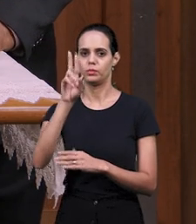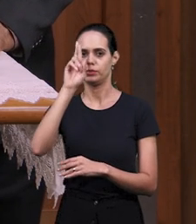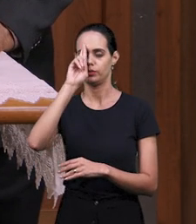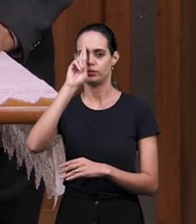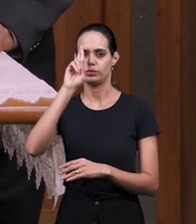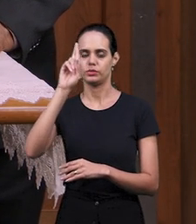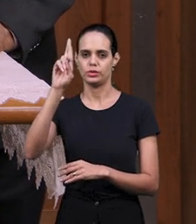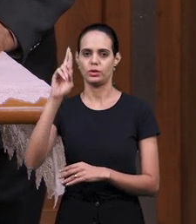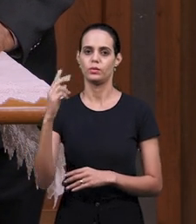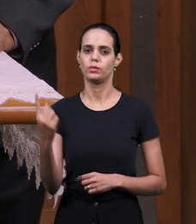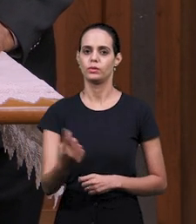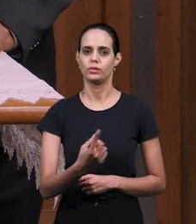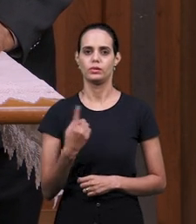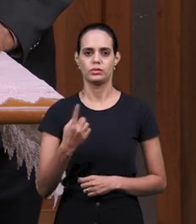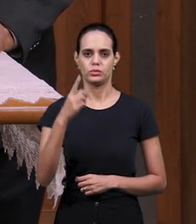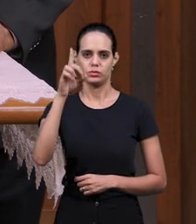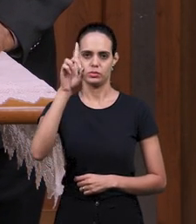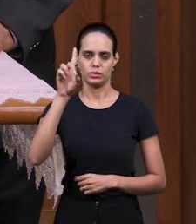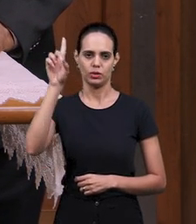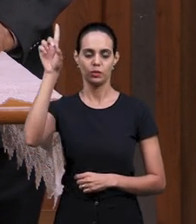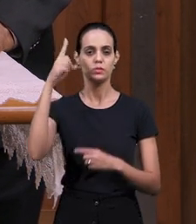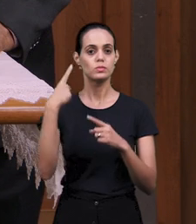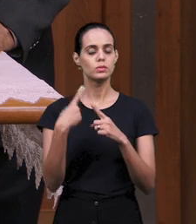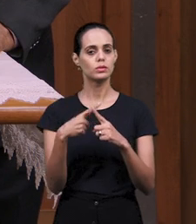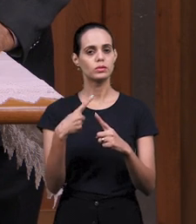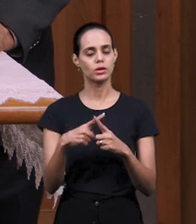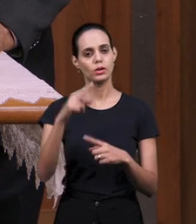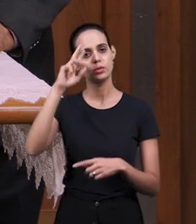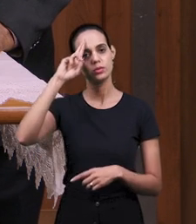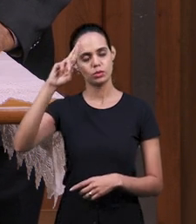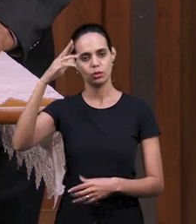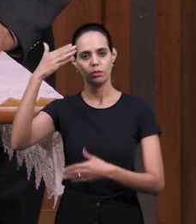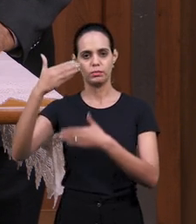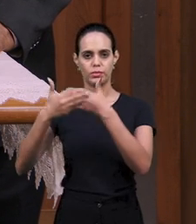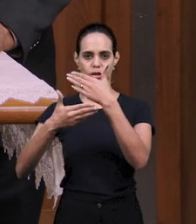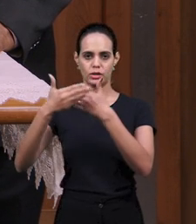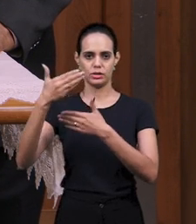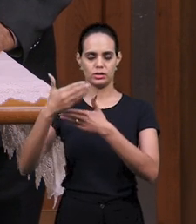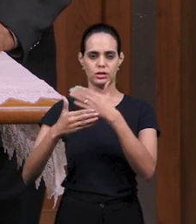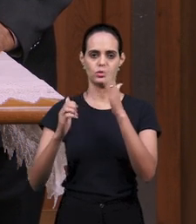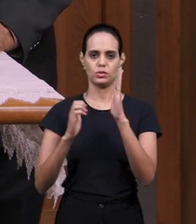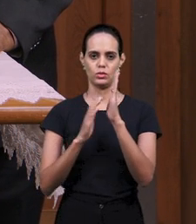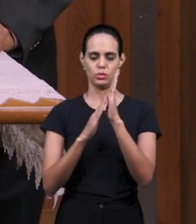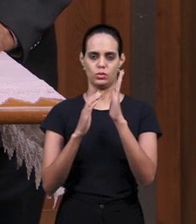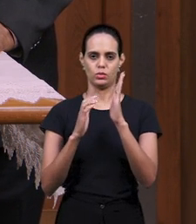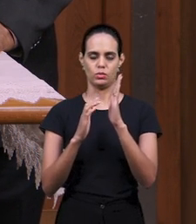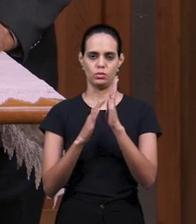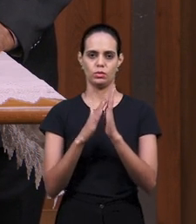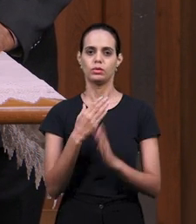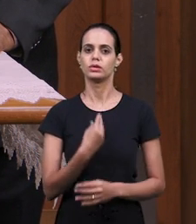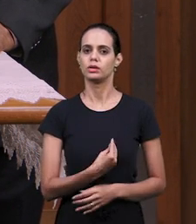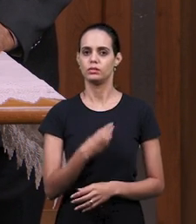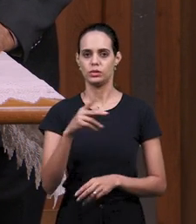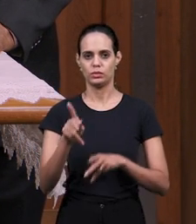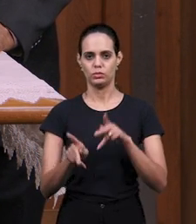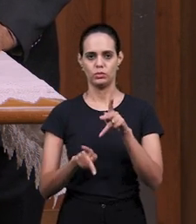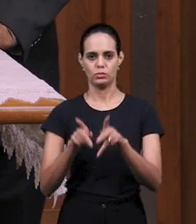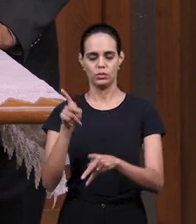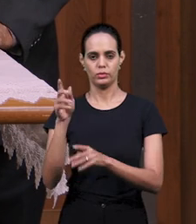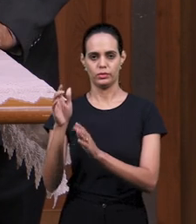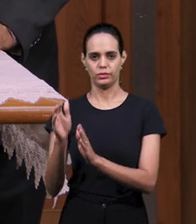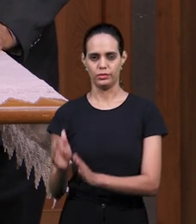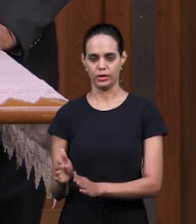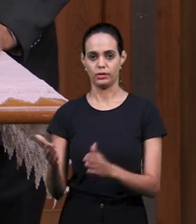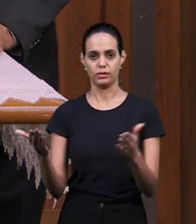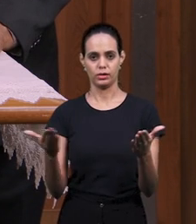Бога нашего, потому что Он обитает среди словословий народа Своего. И сейчас мы